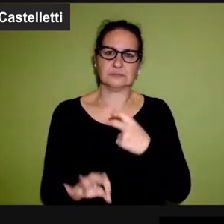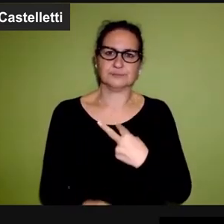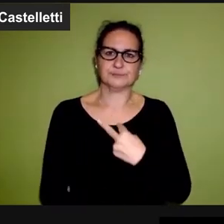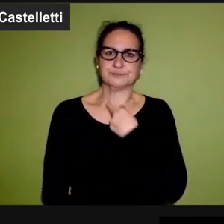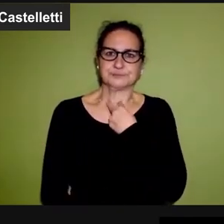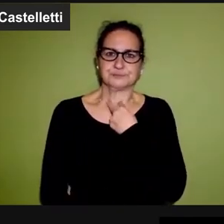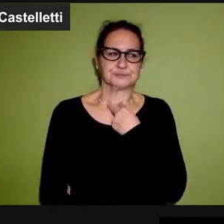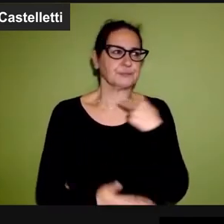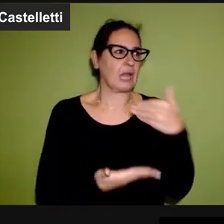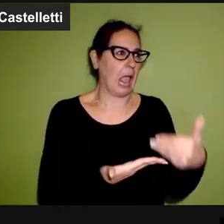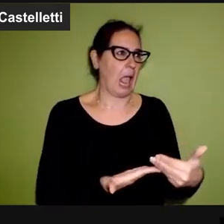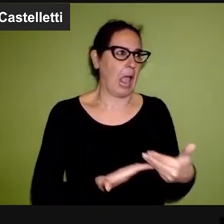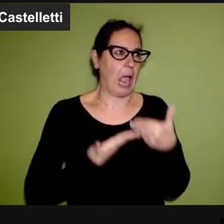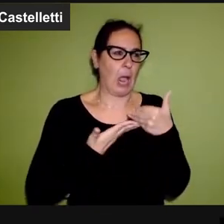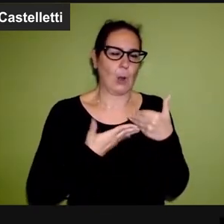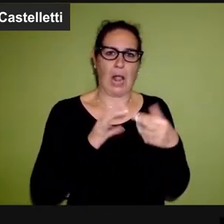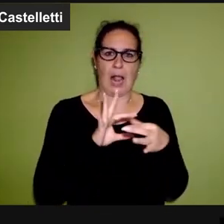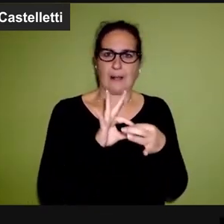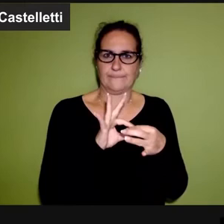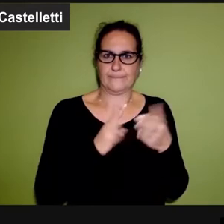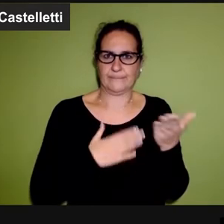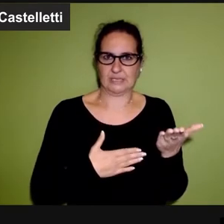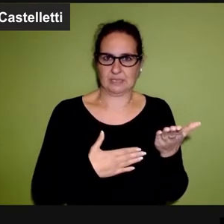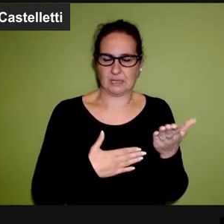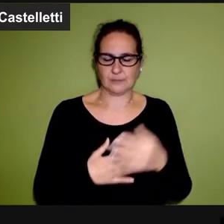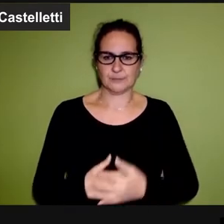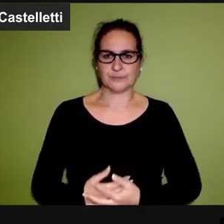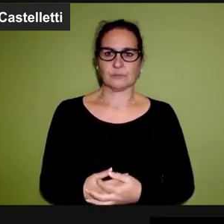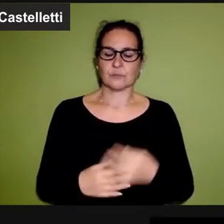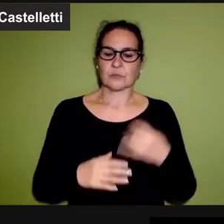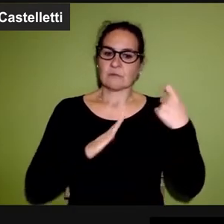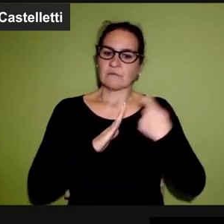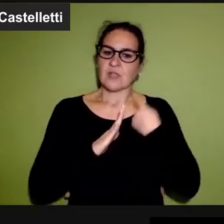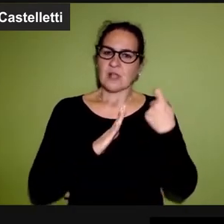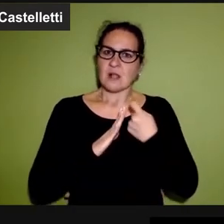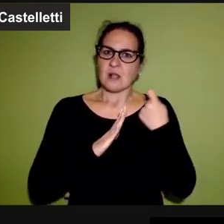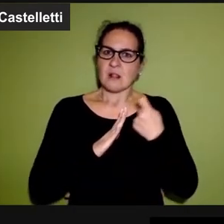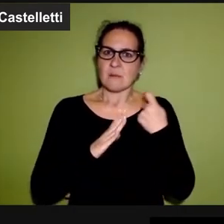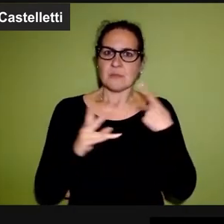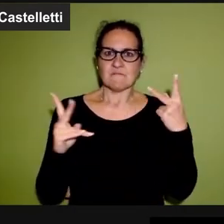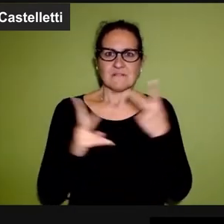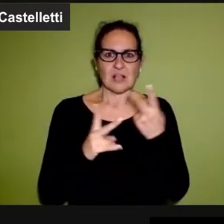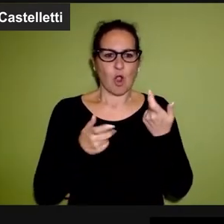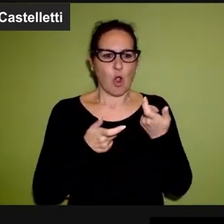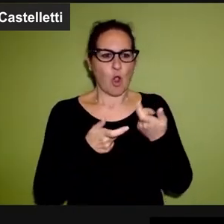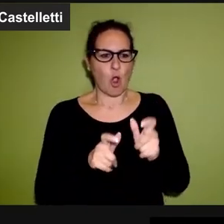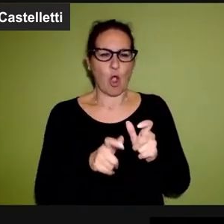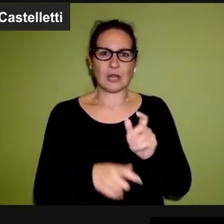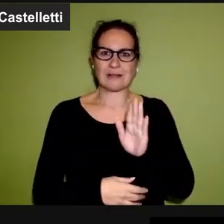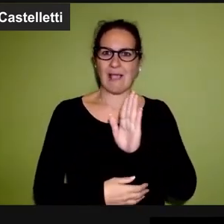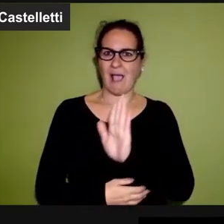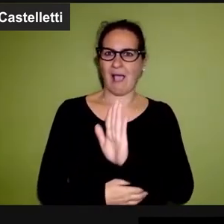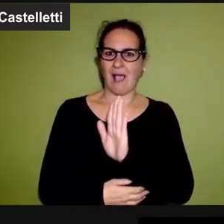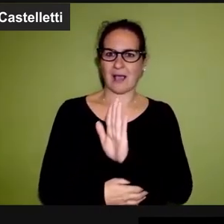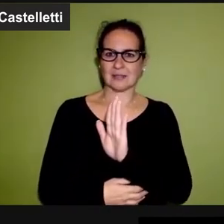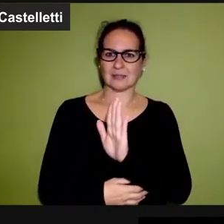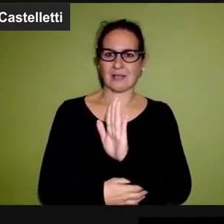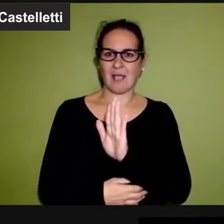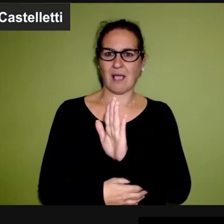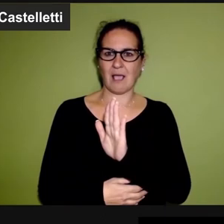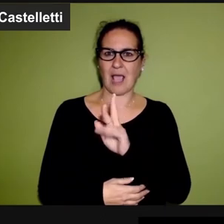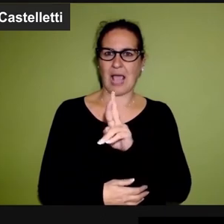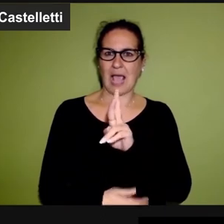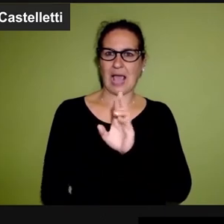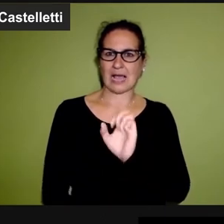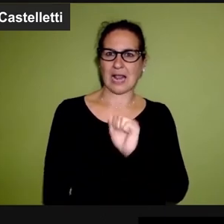è stato costretto a farsi aiutare da un'amica. Nel film, ad un certo punto, la cognata del